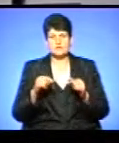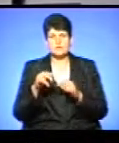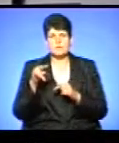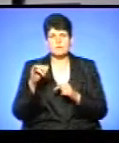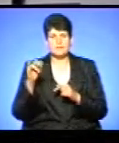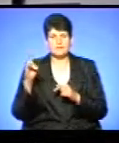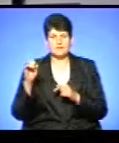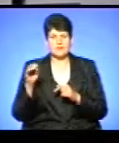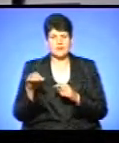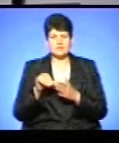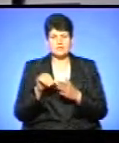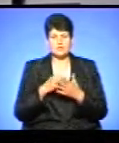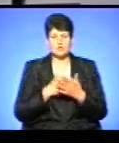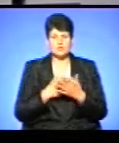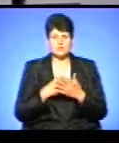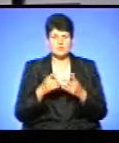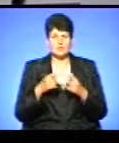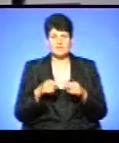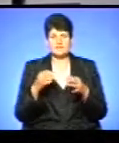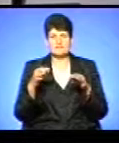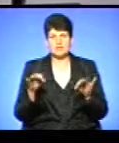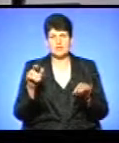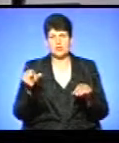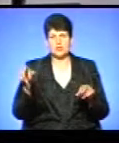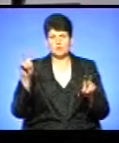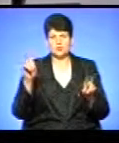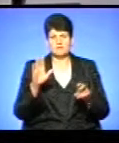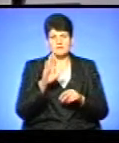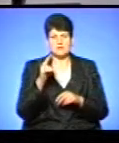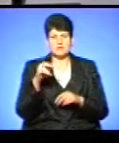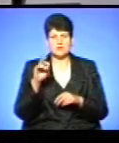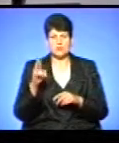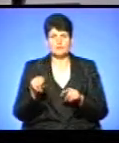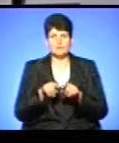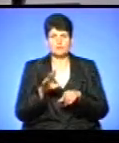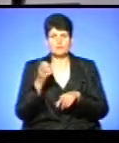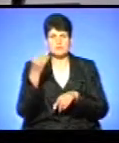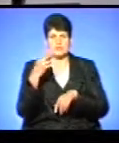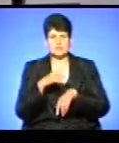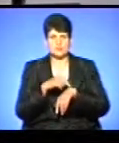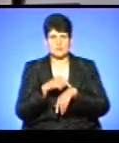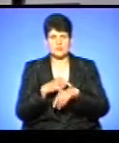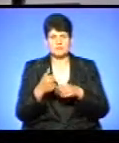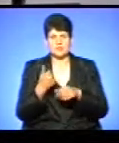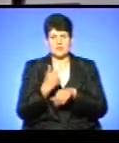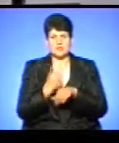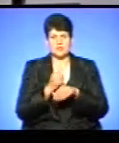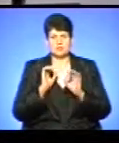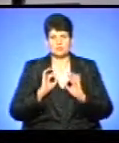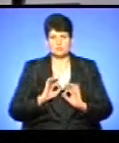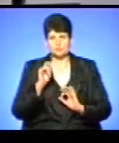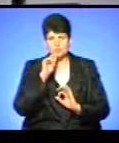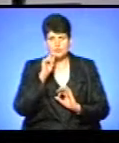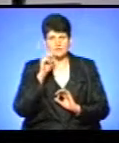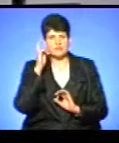член громадської організації Тернополя «Вільні люди» Василь Дякович. Також пікет відбувся о 15-й годині під Генеральною прокуратурою України